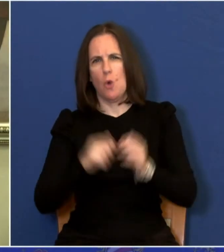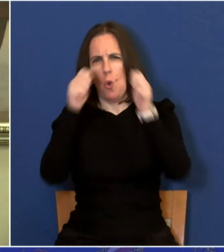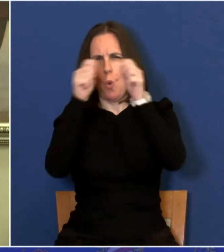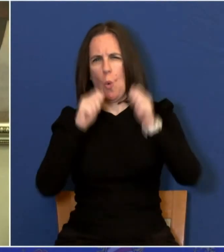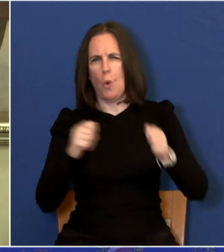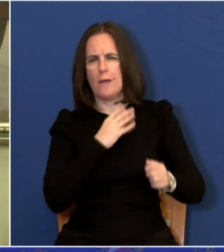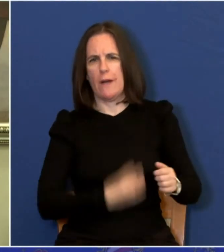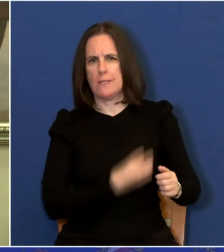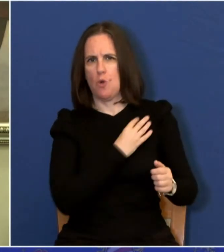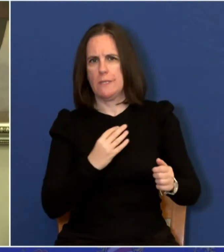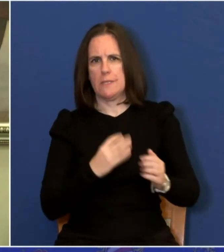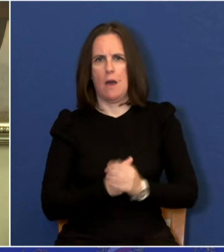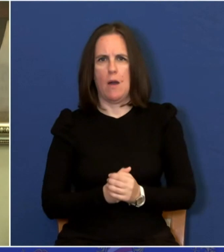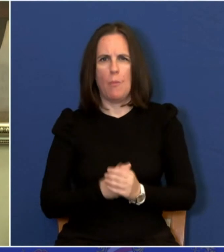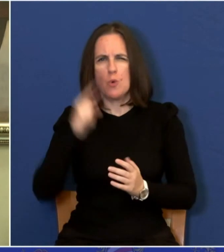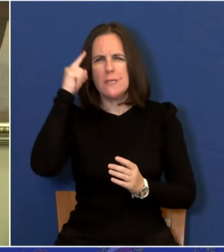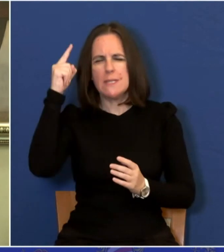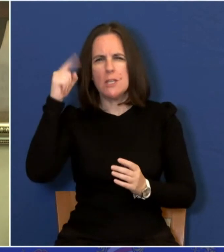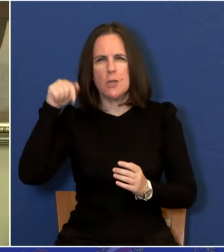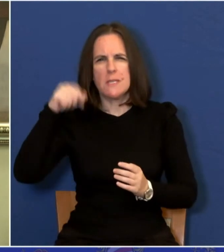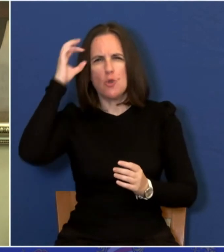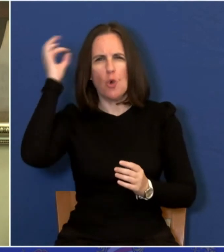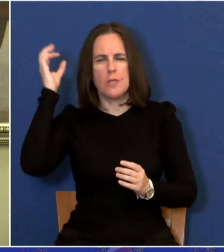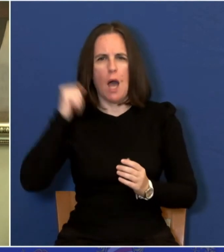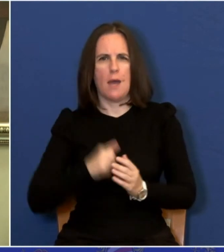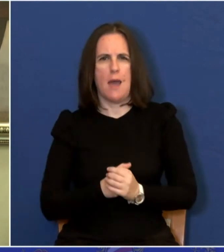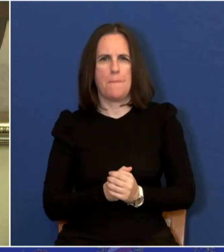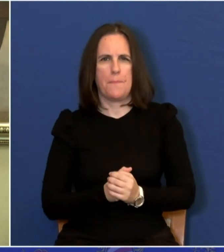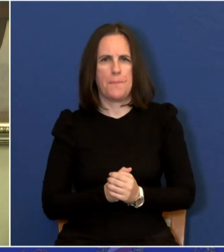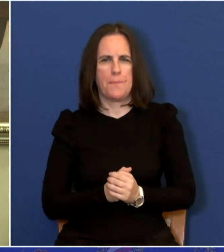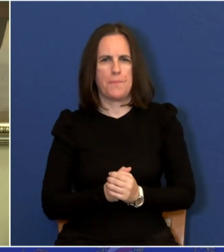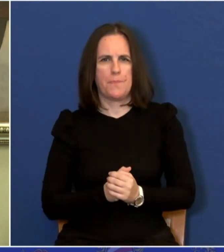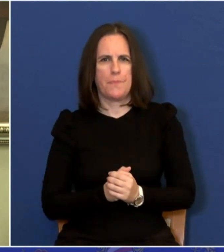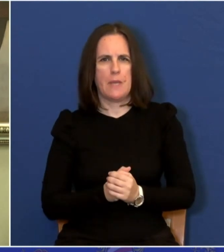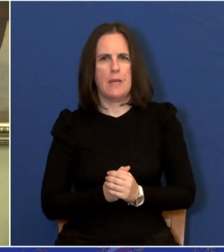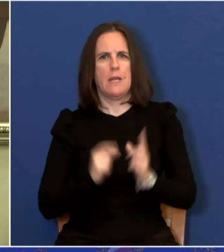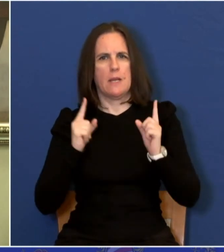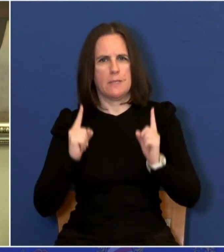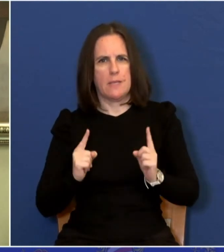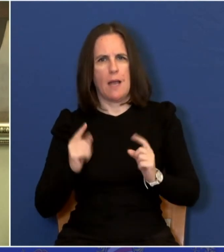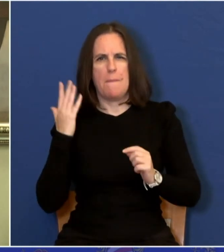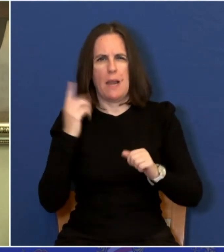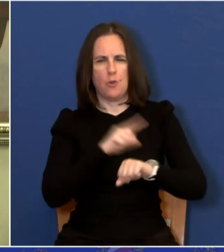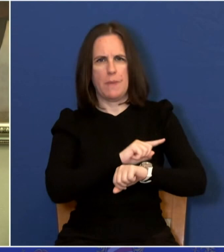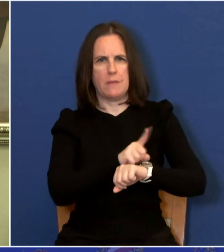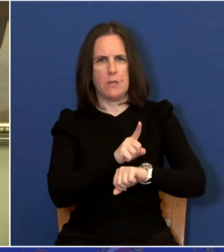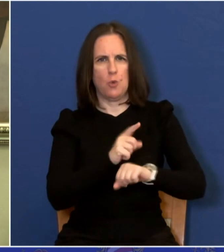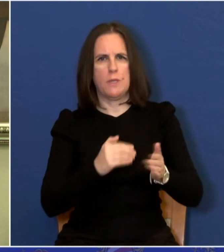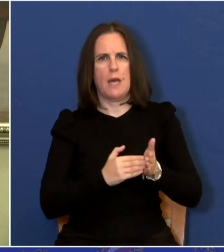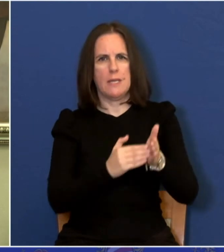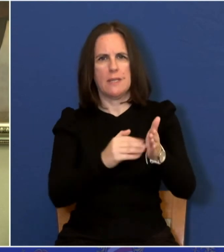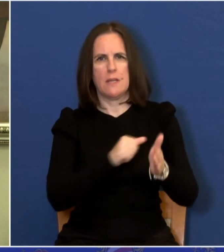da sam tog dana ono u oči sjednice sabora sazvao stanku od pet minuta tražeći da